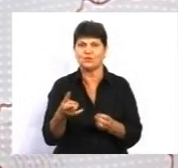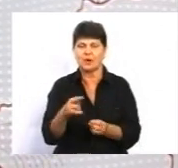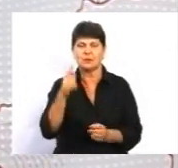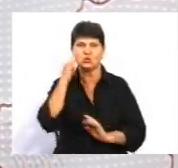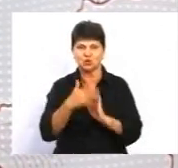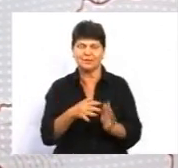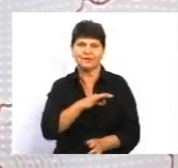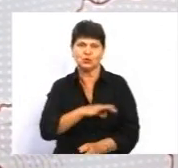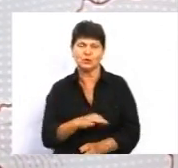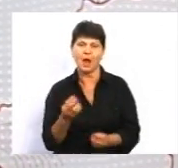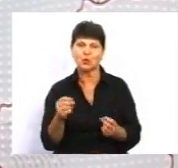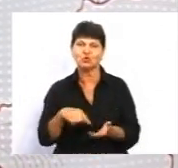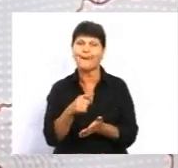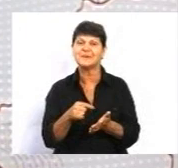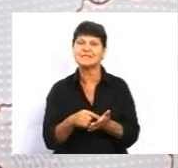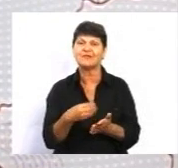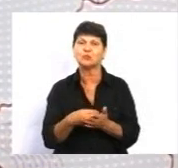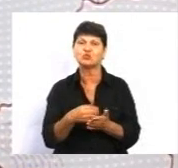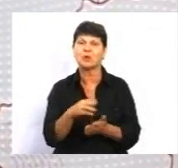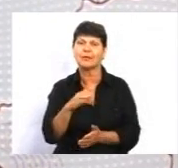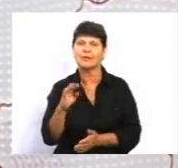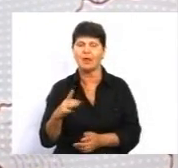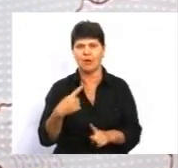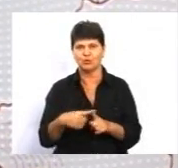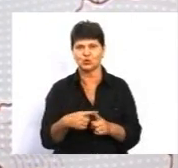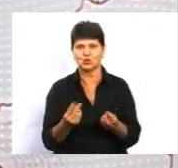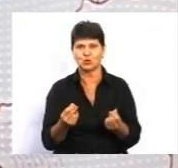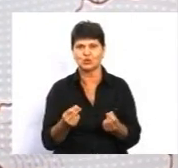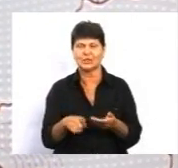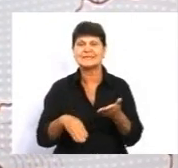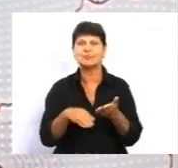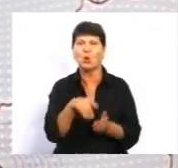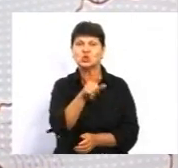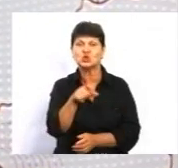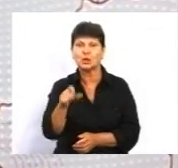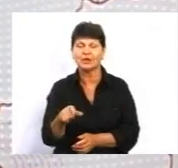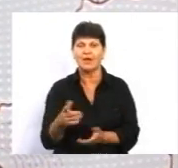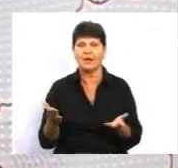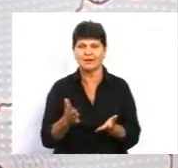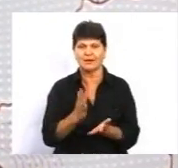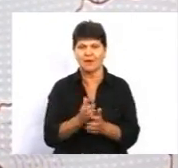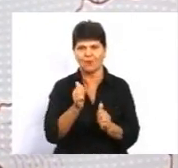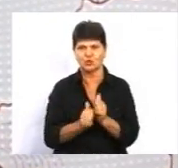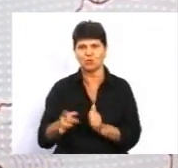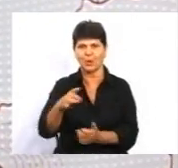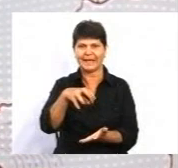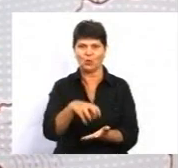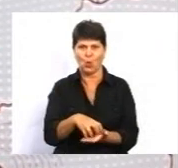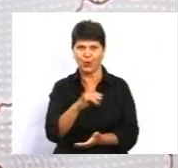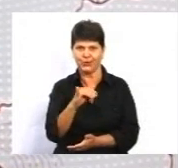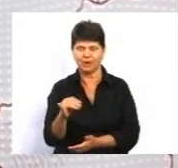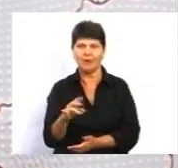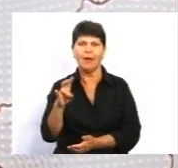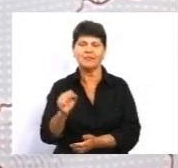ще кошти і місцевих бюджетів, і плюс кошти спонсорів, які є в кожному регіоні. На